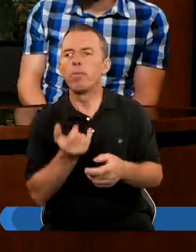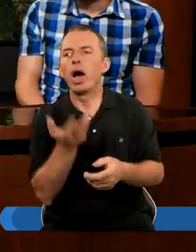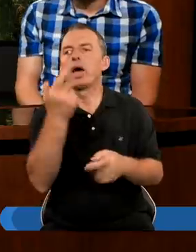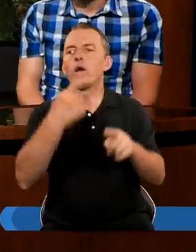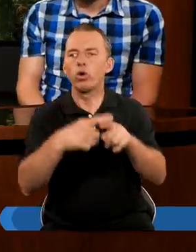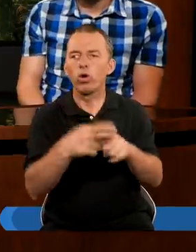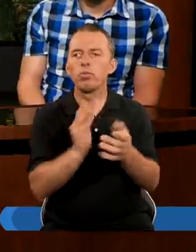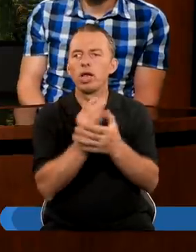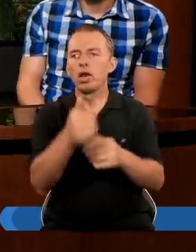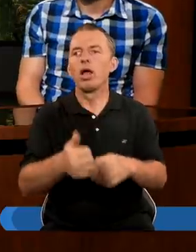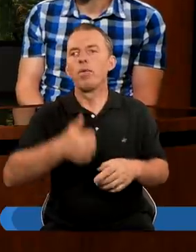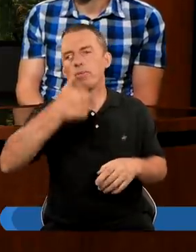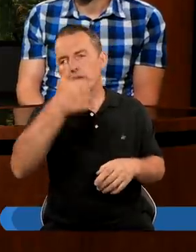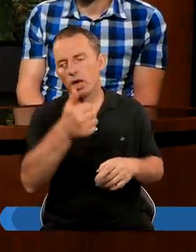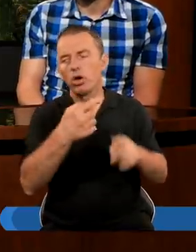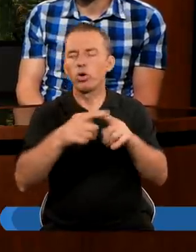Eliasza